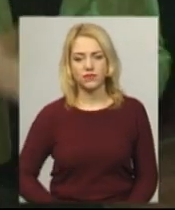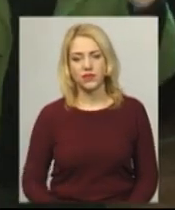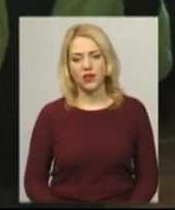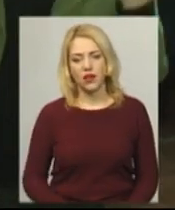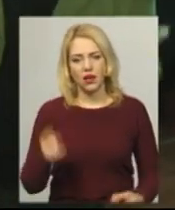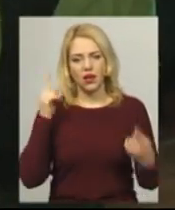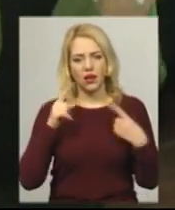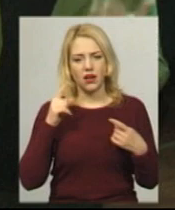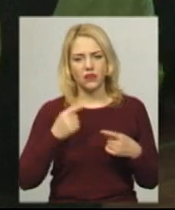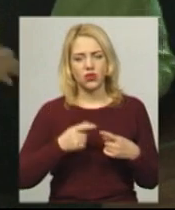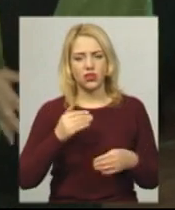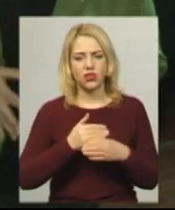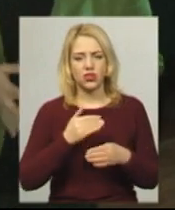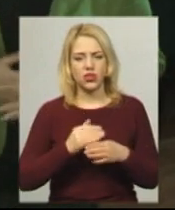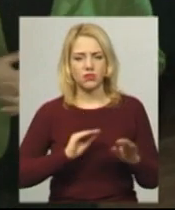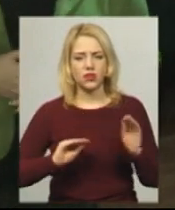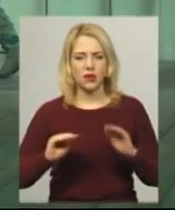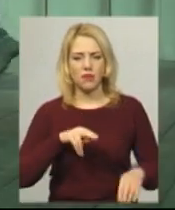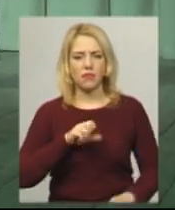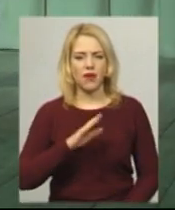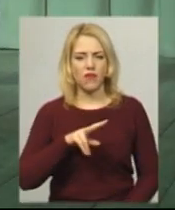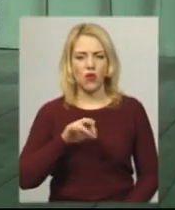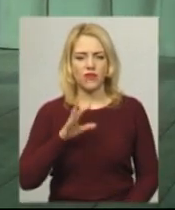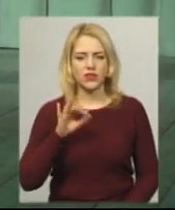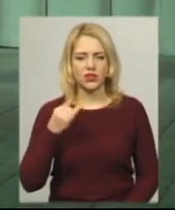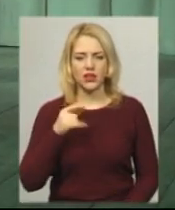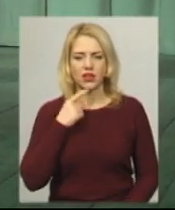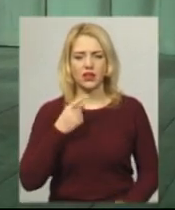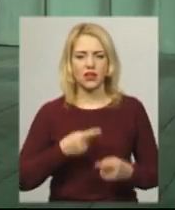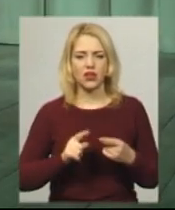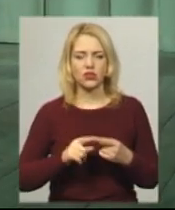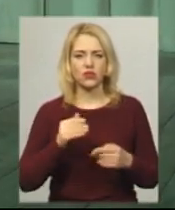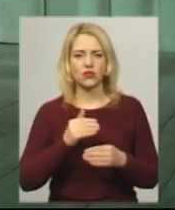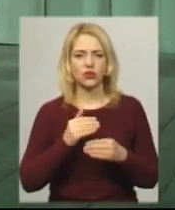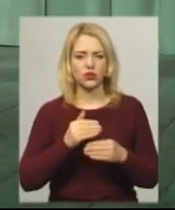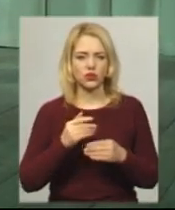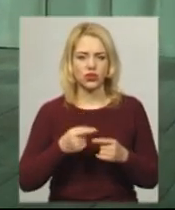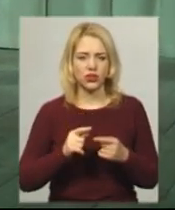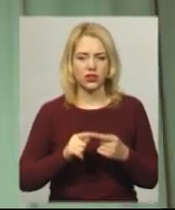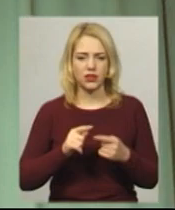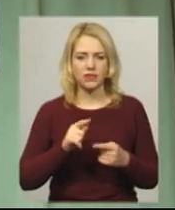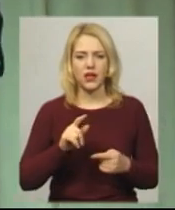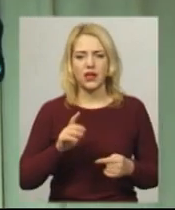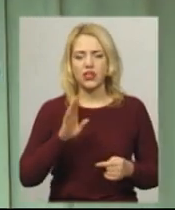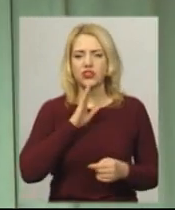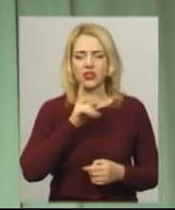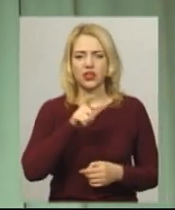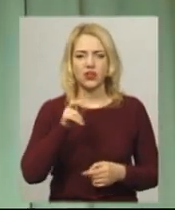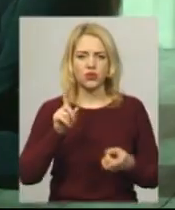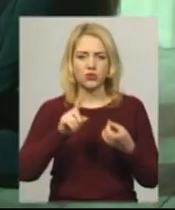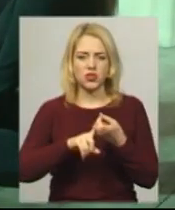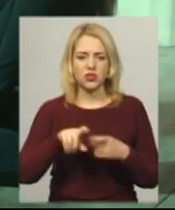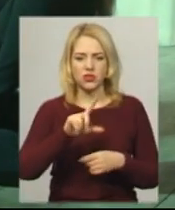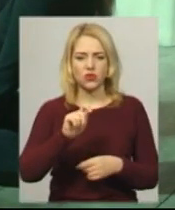Автор ідеї та режисер-постановник Володимир Павловський. Каже, у сюжеті монологи жінок, які дотичні до війни на Сході України. Вдови Ольги